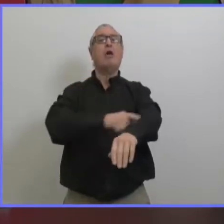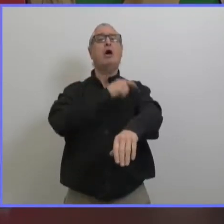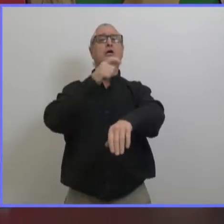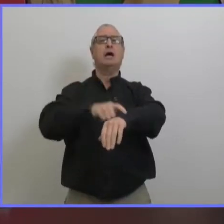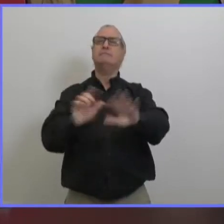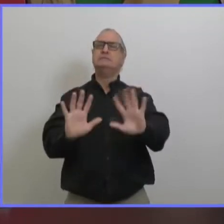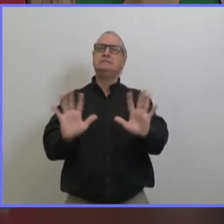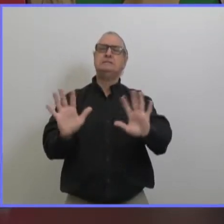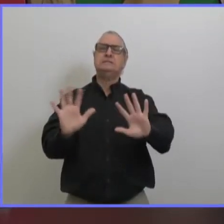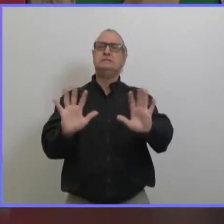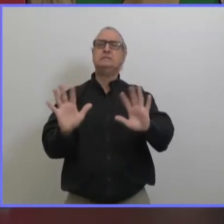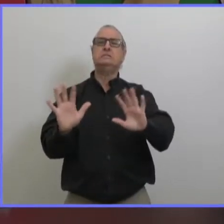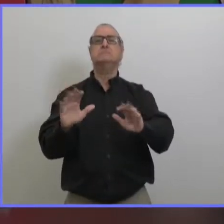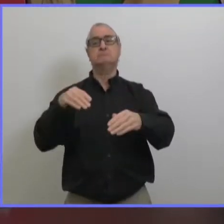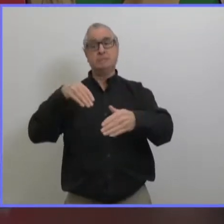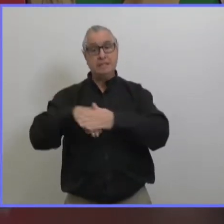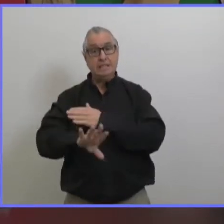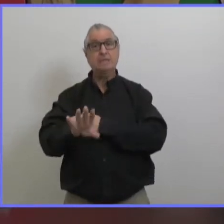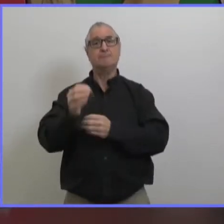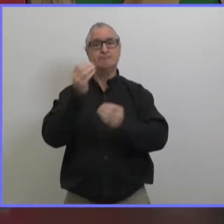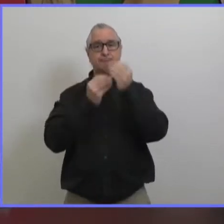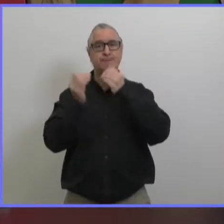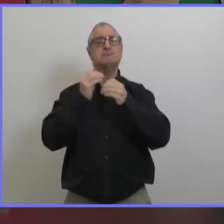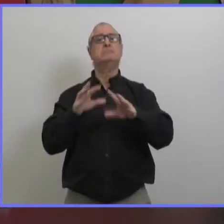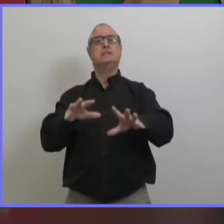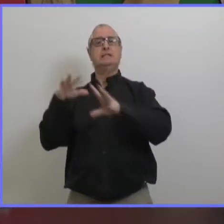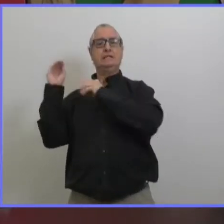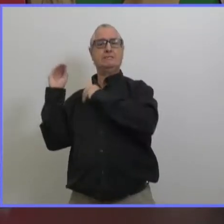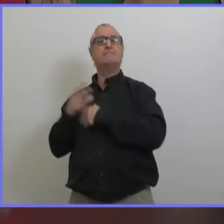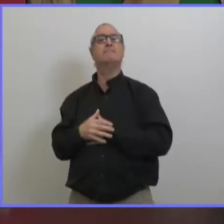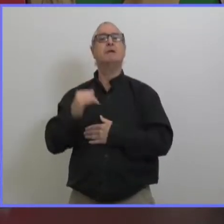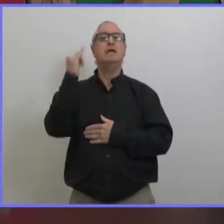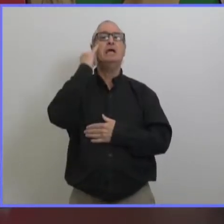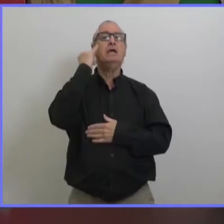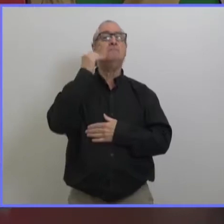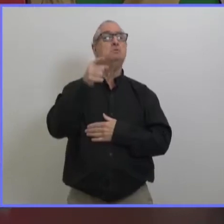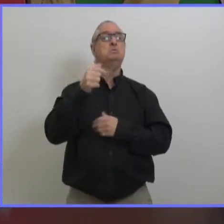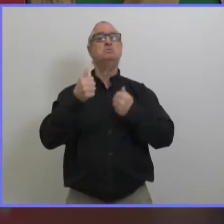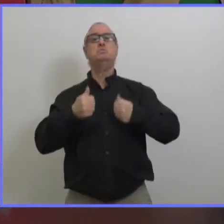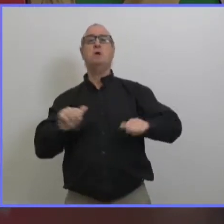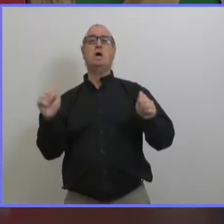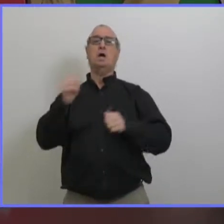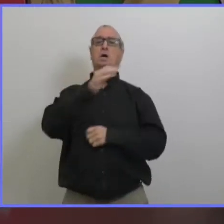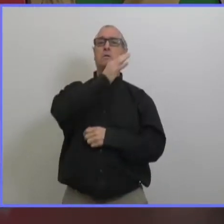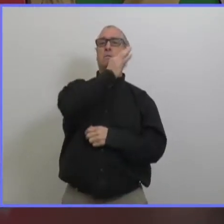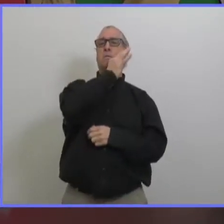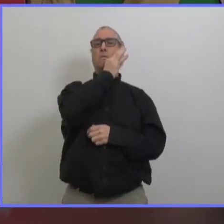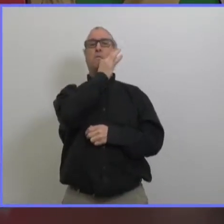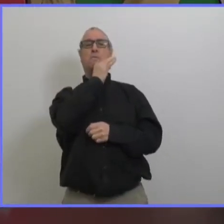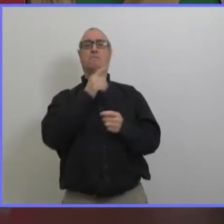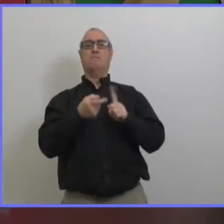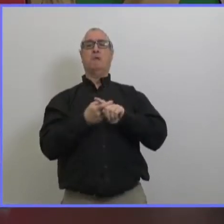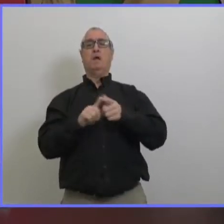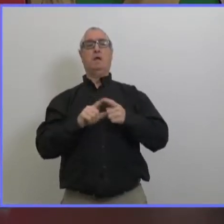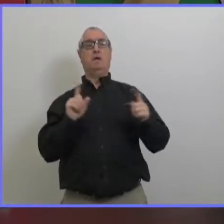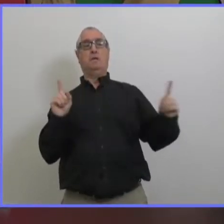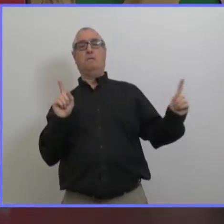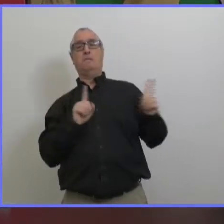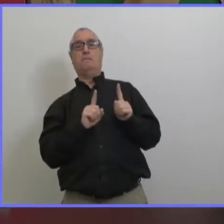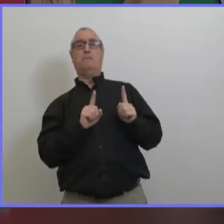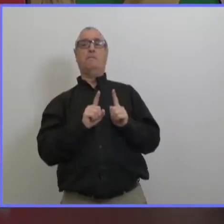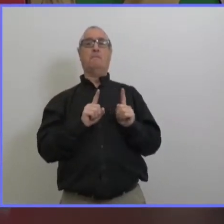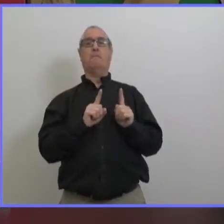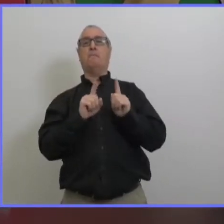'assurer que tous les gens assis autour d'une table résident dans la même maison parce que s'ils ne font pas on va se retrouver à la situation de novembre et il faudra revenir en arrière en fermant les